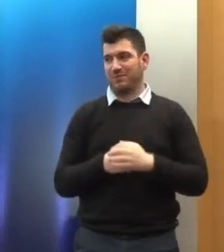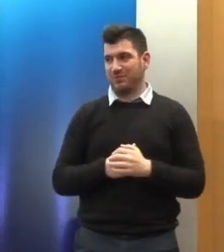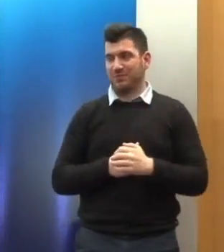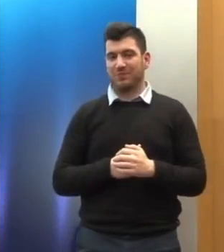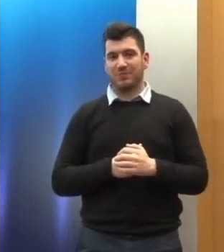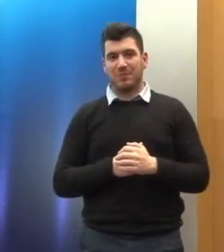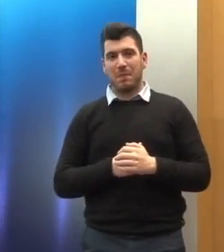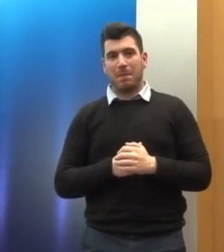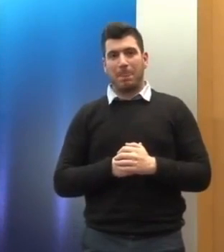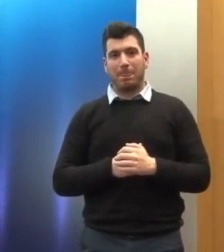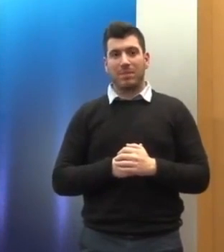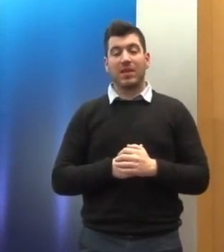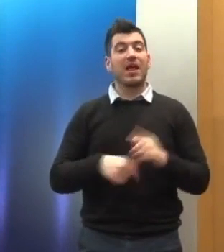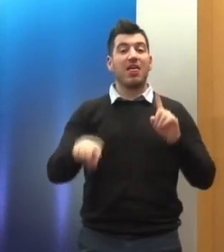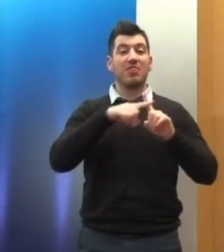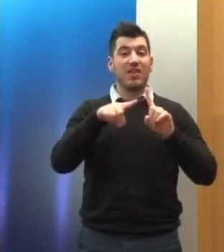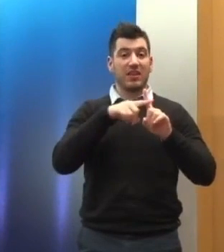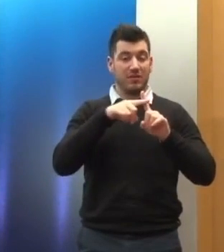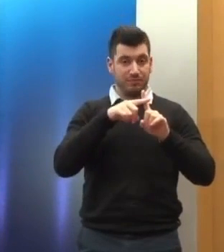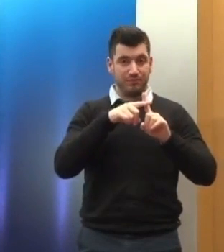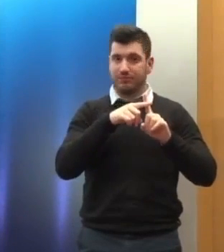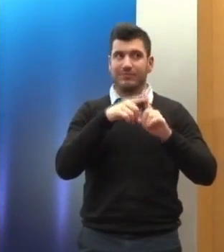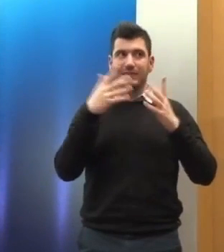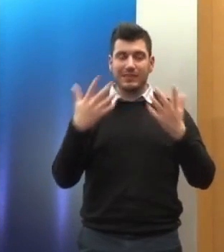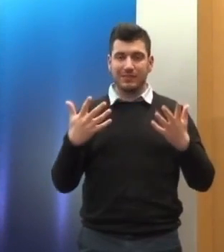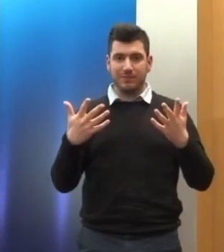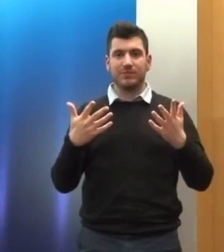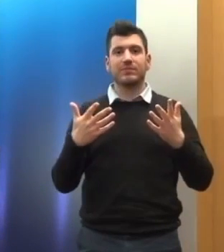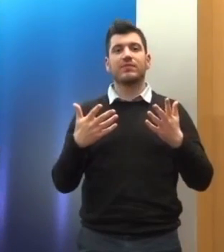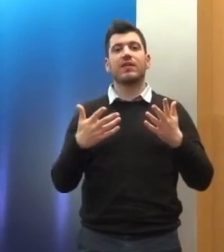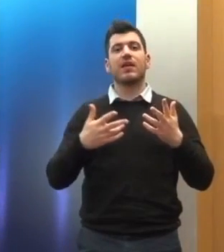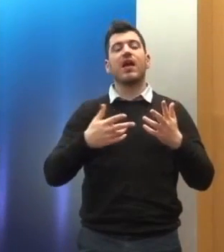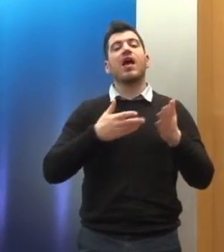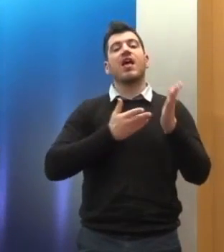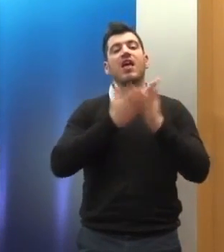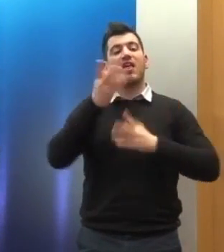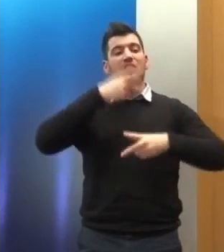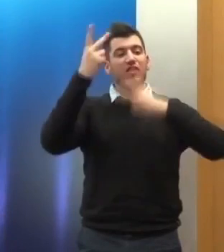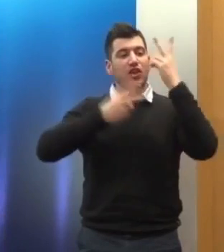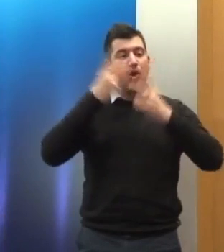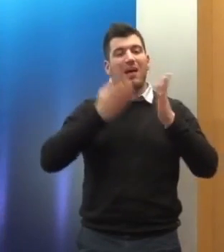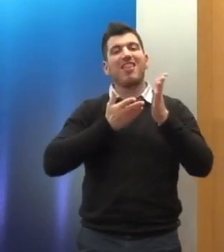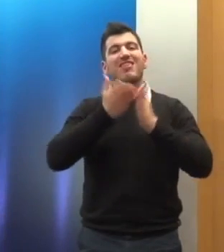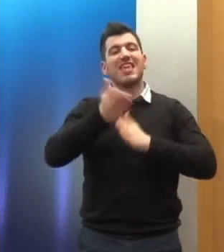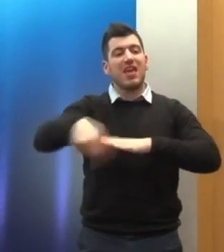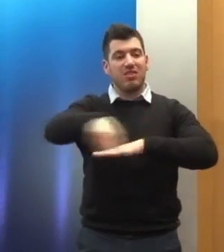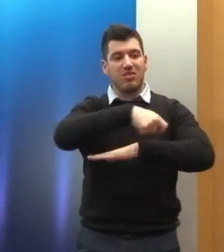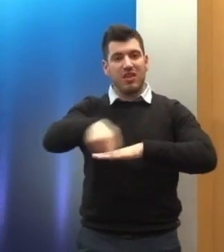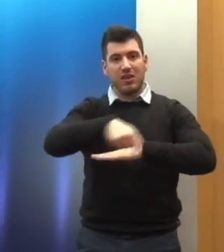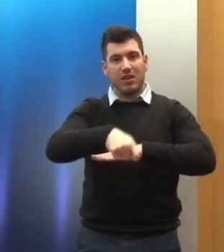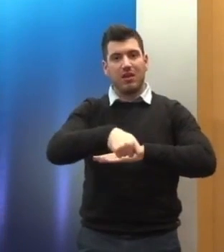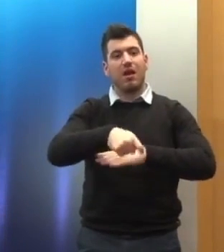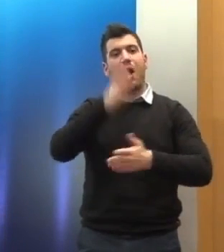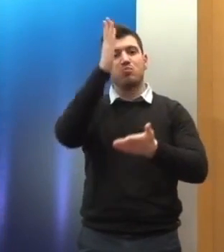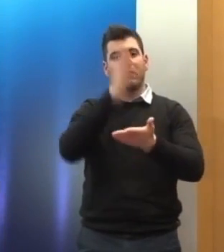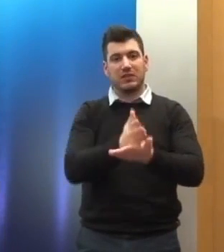Ως προς τα θετικά σημεία, θα έλεγα, στο θέμα του δικαιώματος δίκαιη-δίκη και στο μεγάλο αυτό κομμάτι των αποφάσεων που αφορούν